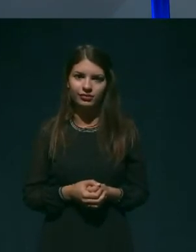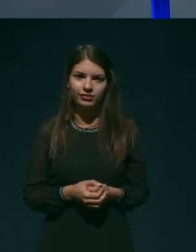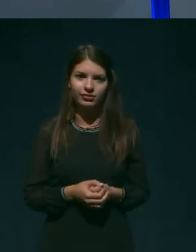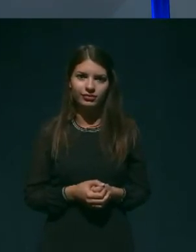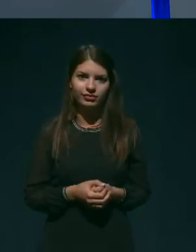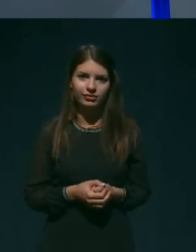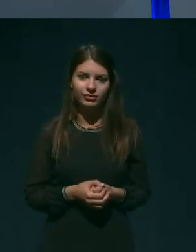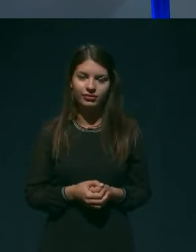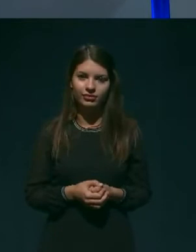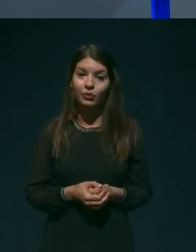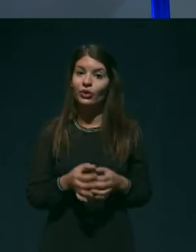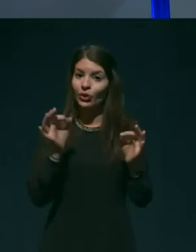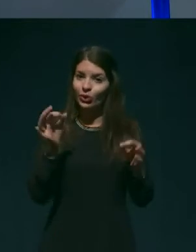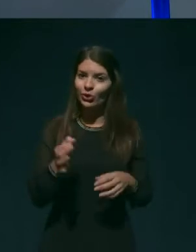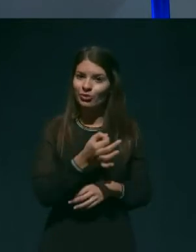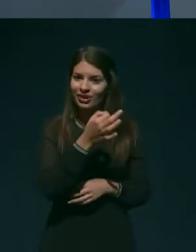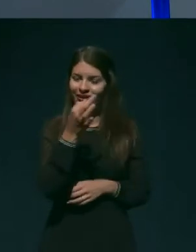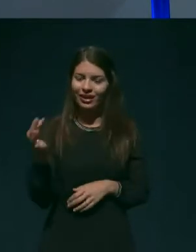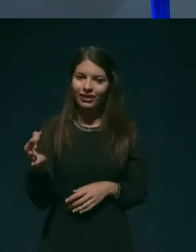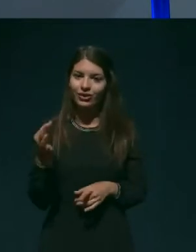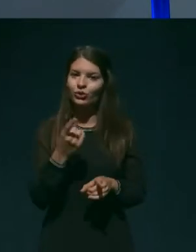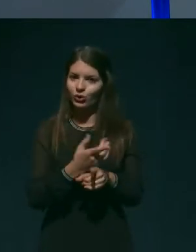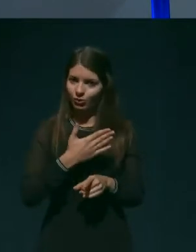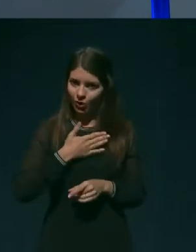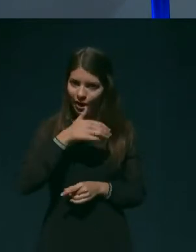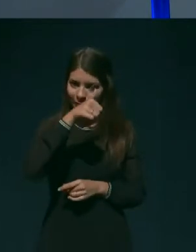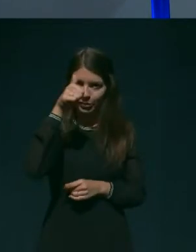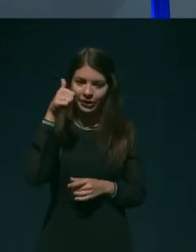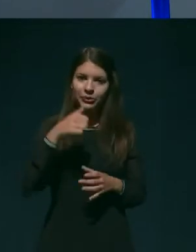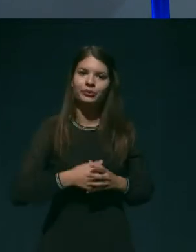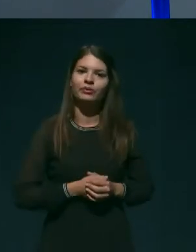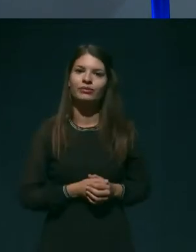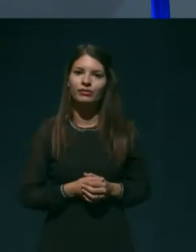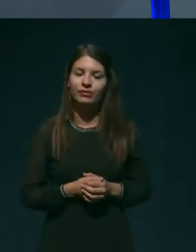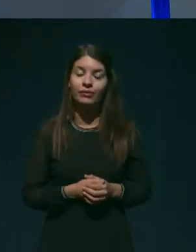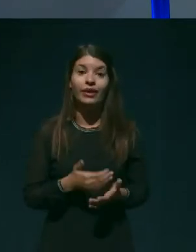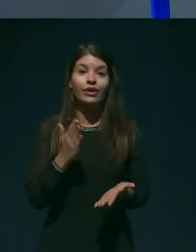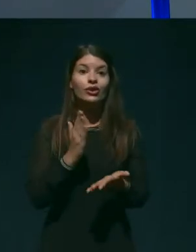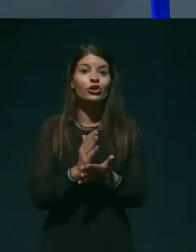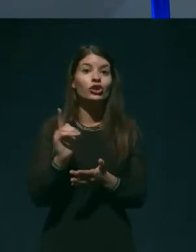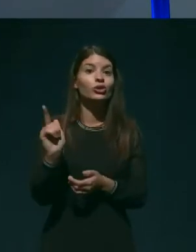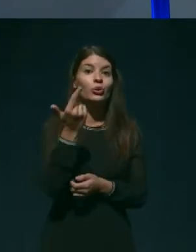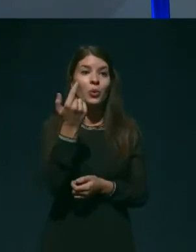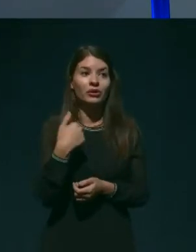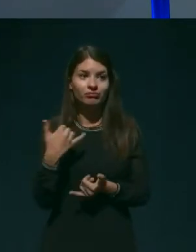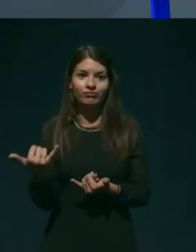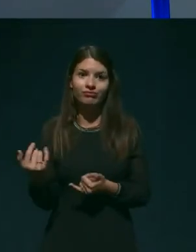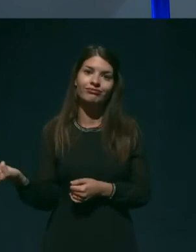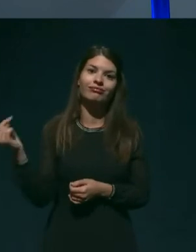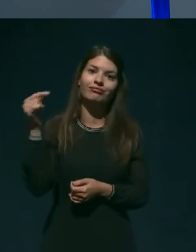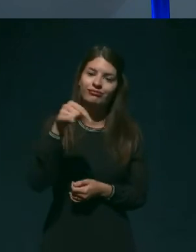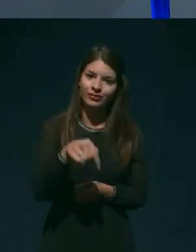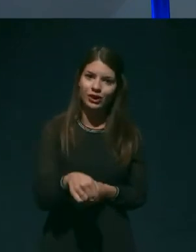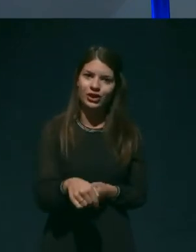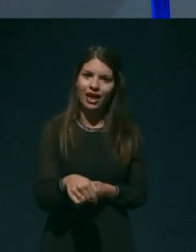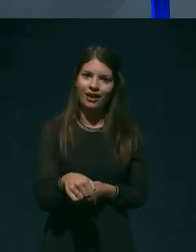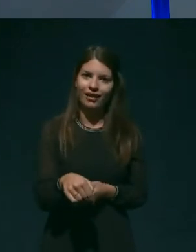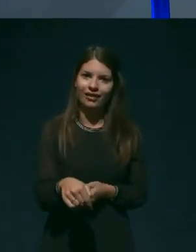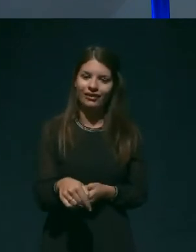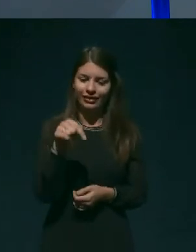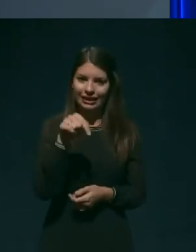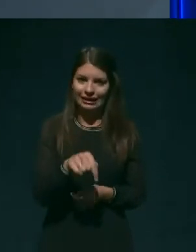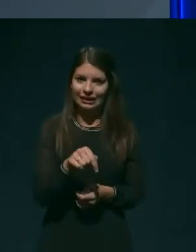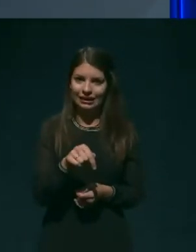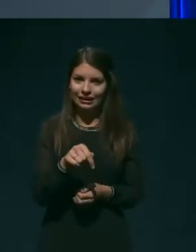Dobar dan tudi v mojem imenu. Ži drugič nastopam na tej tiskovni